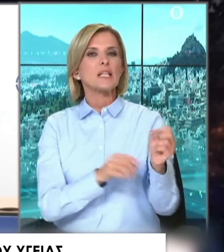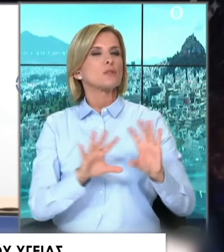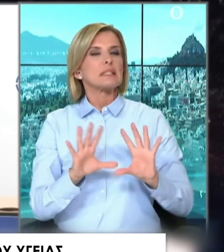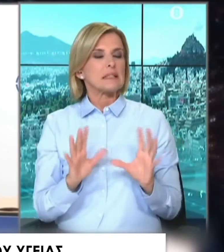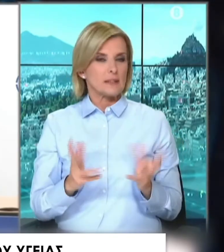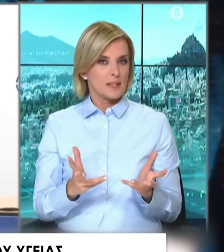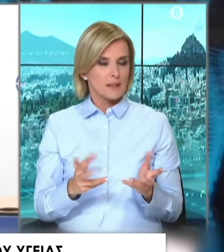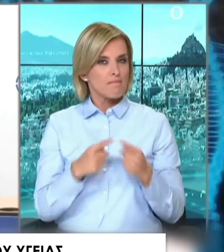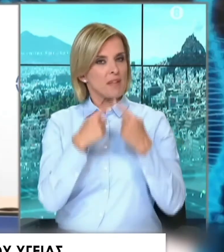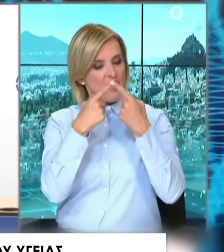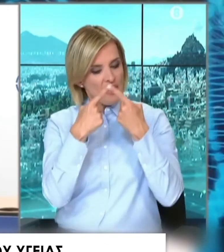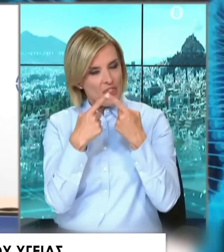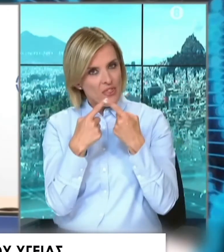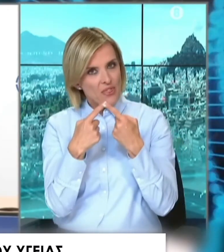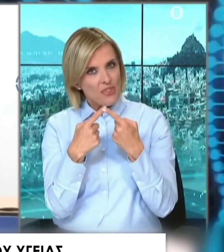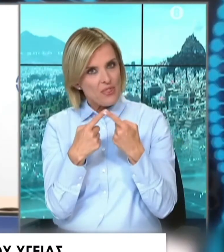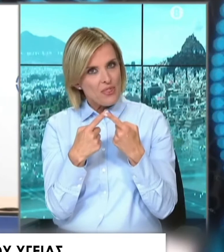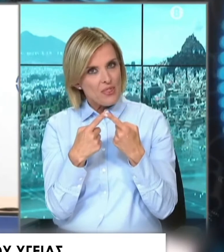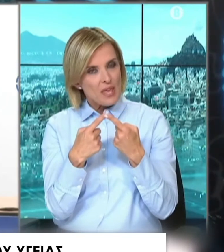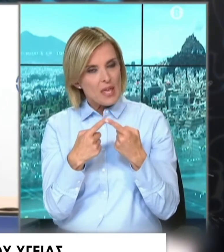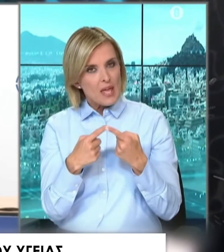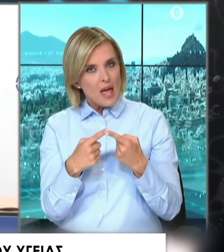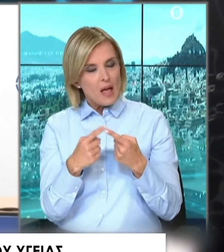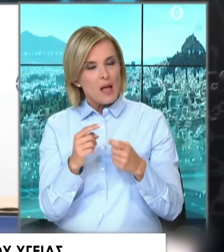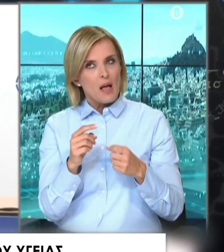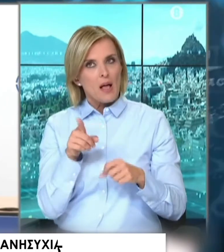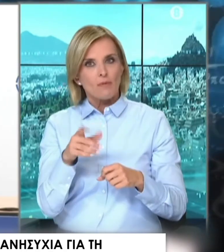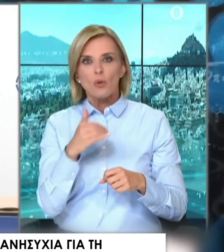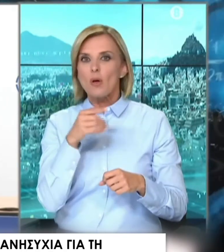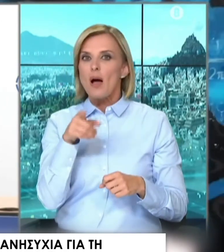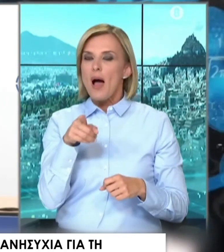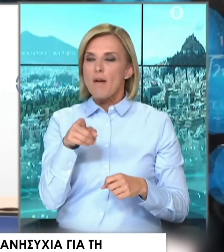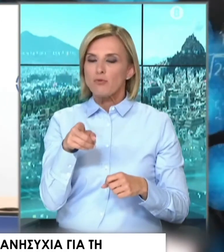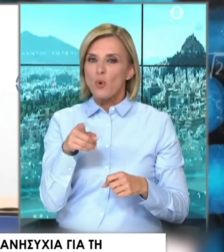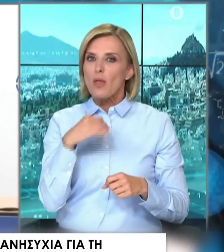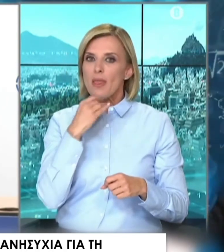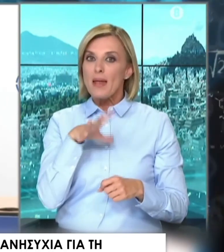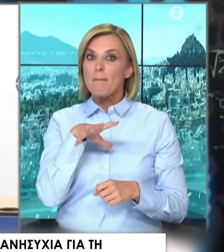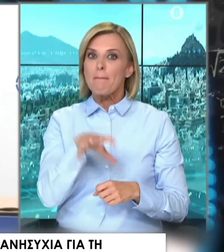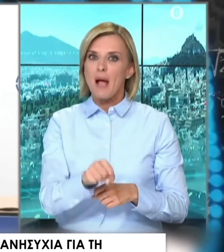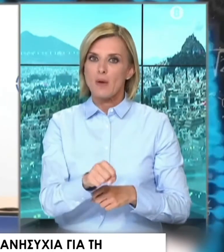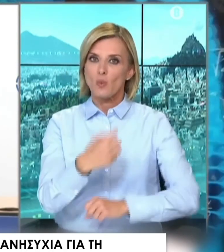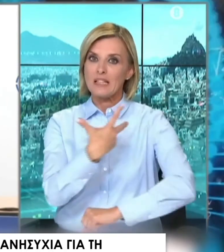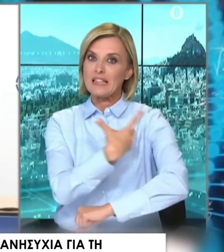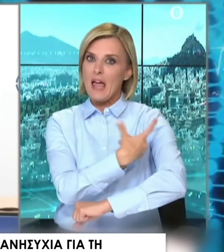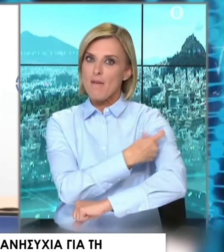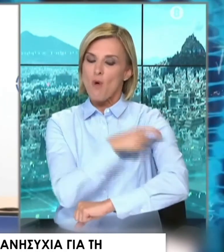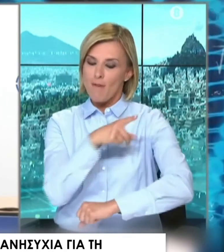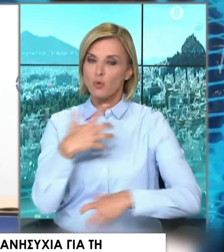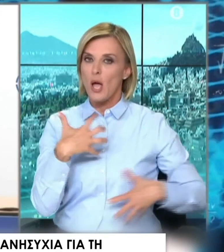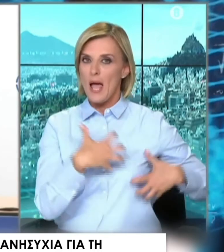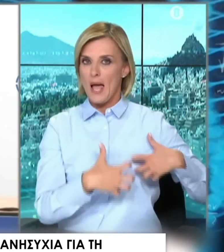ότι διαφεύγει από την ανοσιακή απόκριση και αυτό μας δημιουργεί έτσι μια ανησυχία. Όσον αφορά την